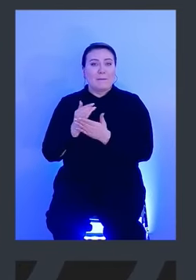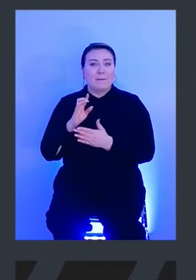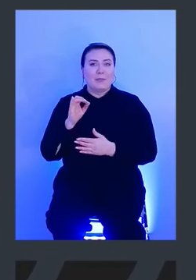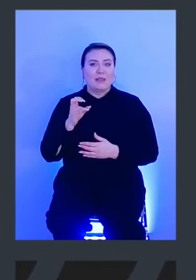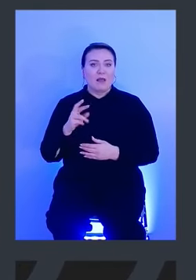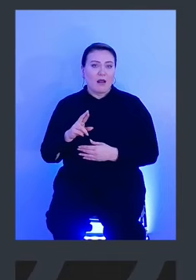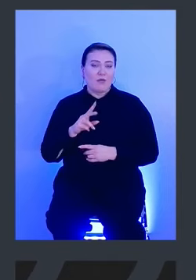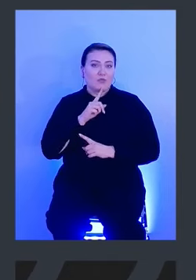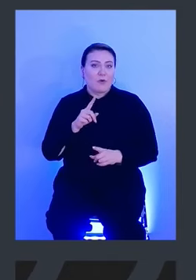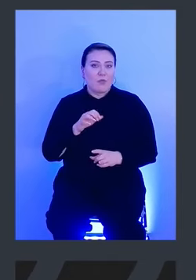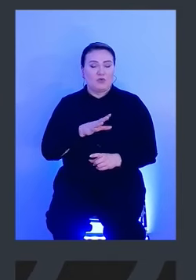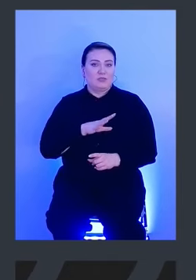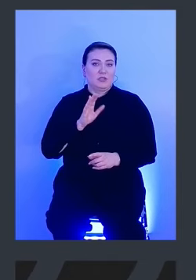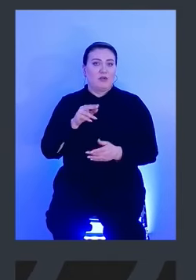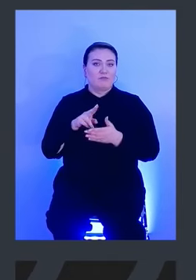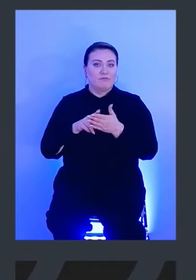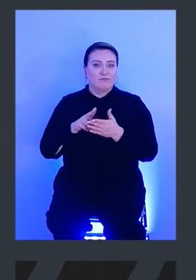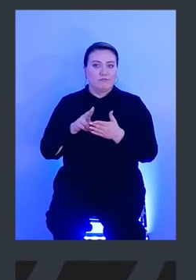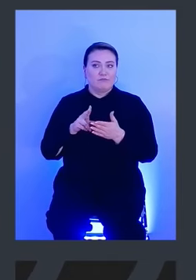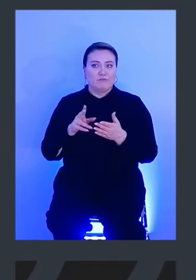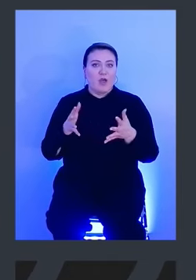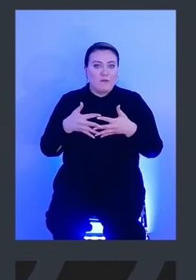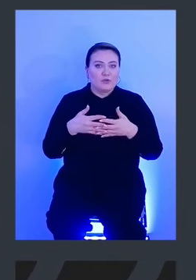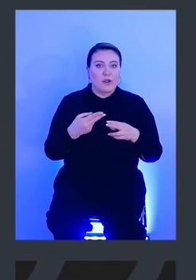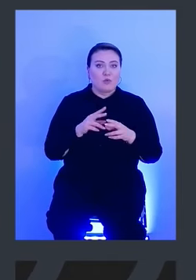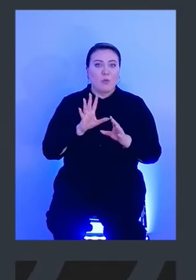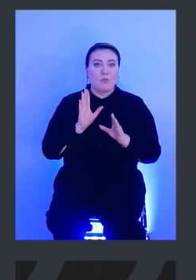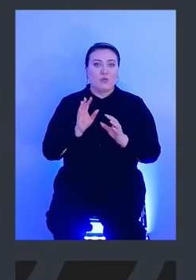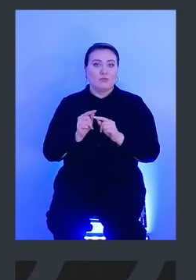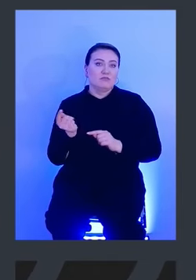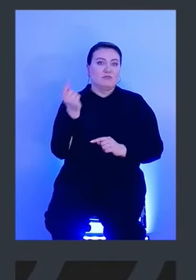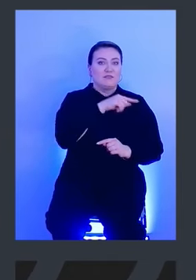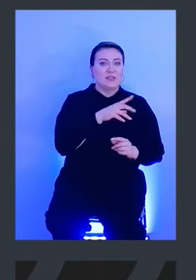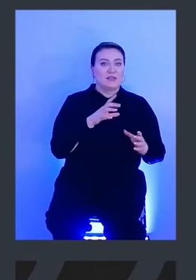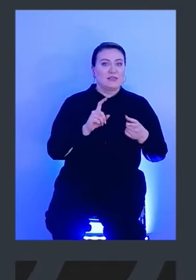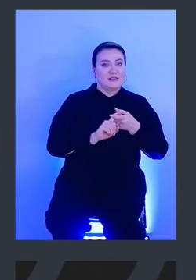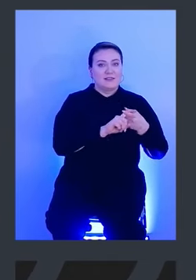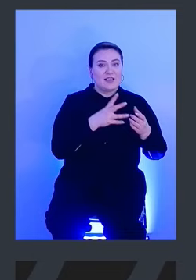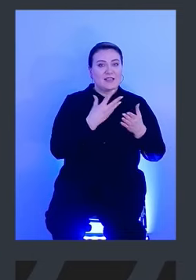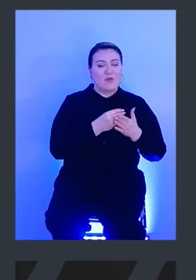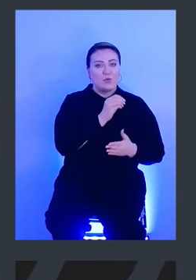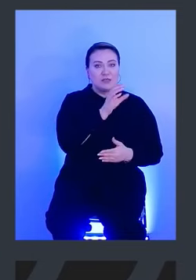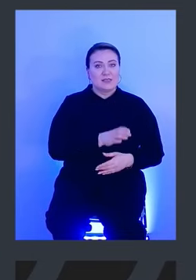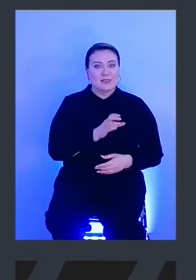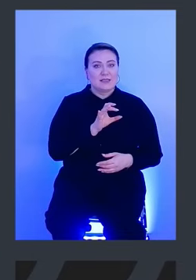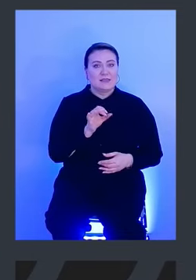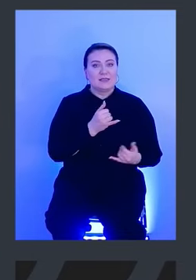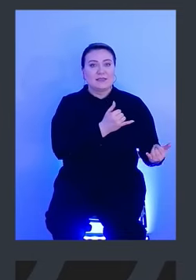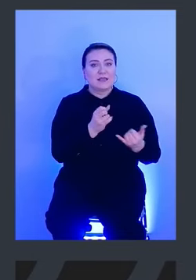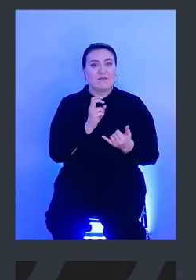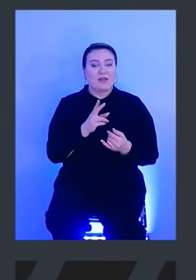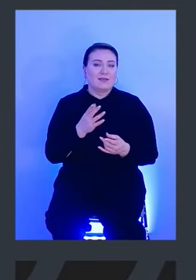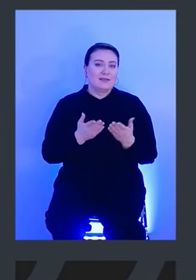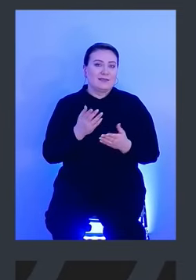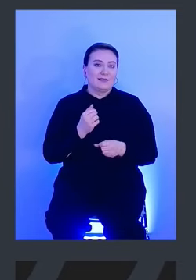может быть, даже офусированного, который будет отстукивать на свой сервак, либо делать какие-то нехорошие